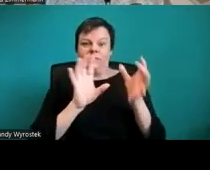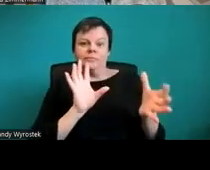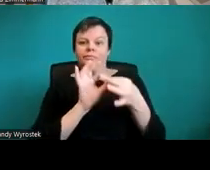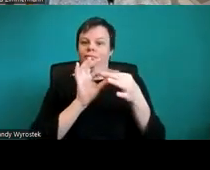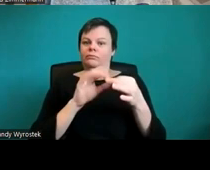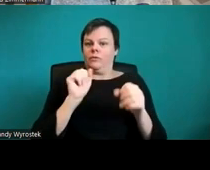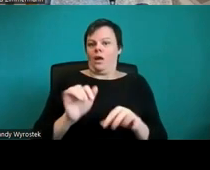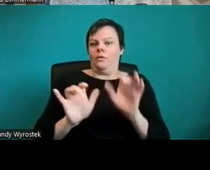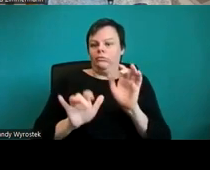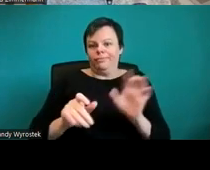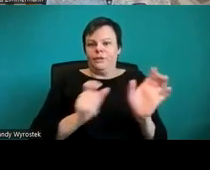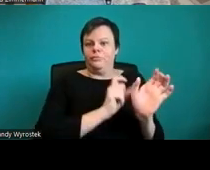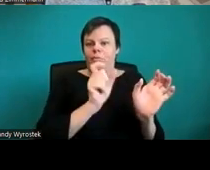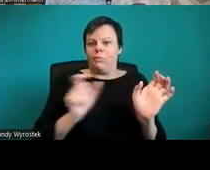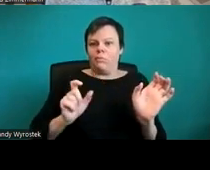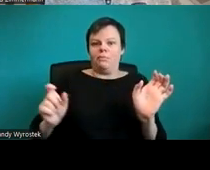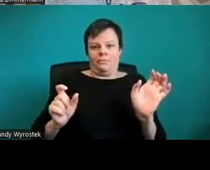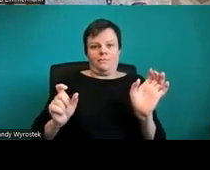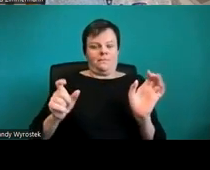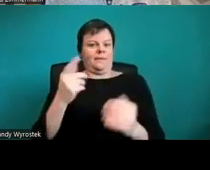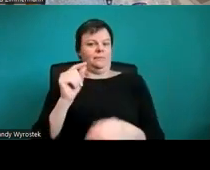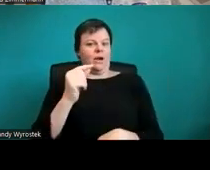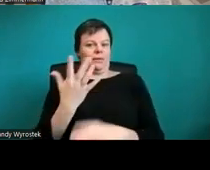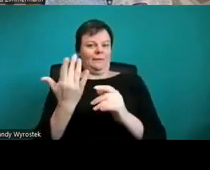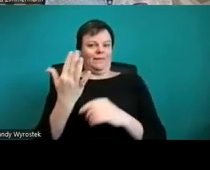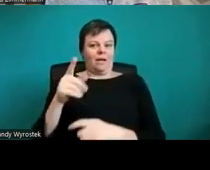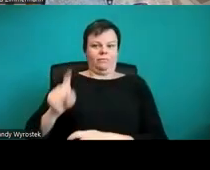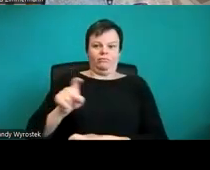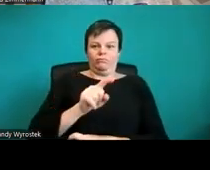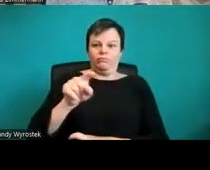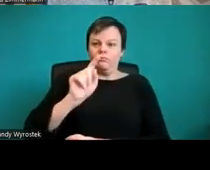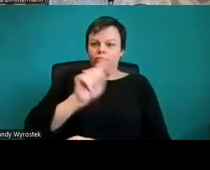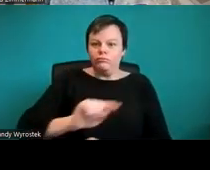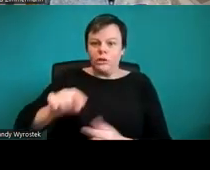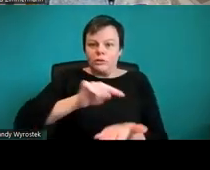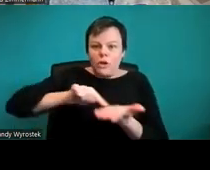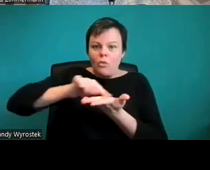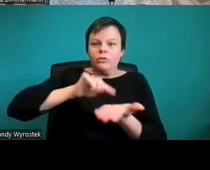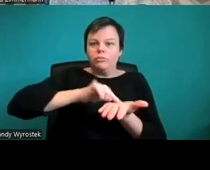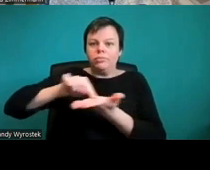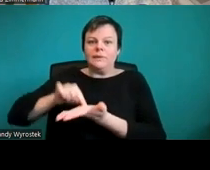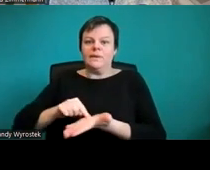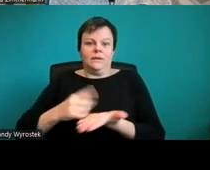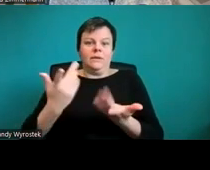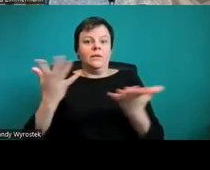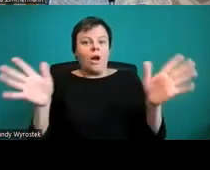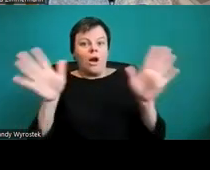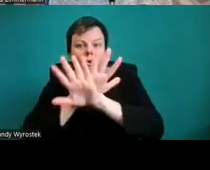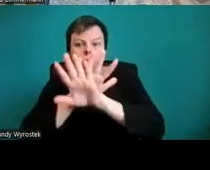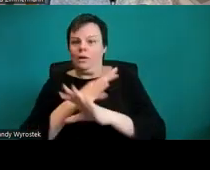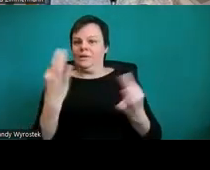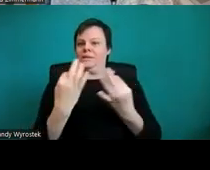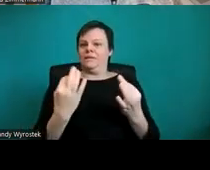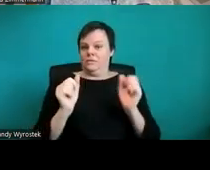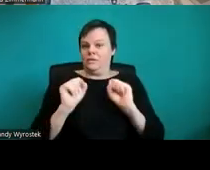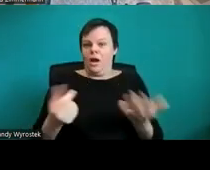überdeckt wird in dem anderen Bereich des Bildschirms. Das ist alles schon so, dass PowerPoint das für Sie erledigt. Darum brauchen Sie sich